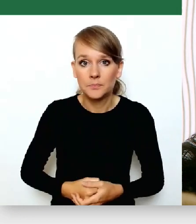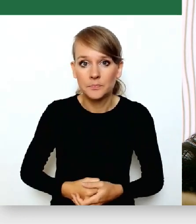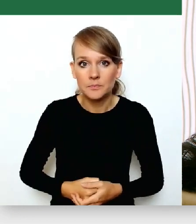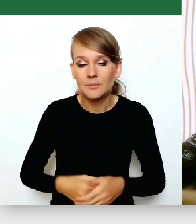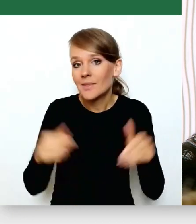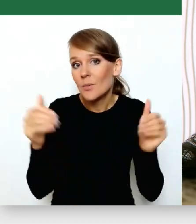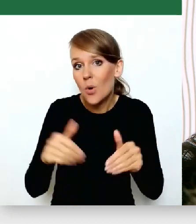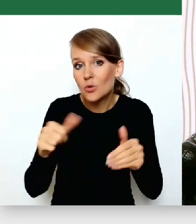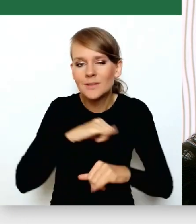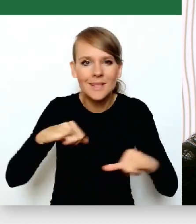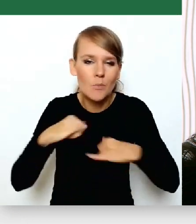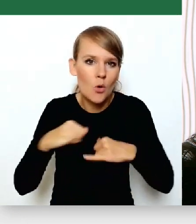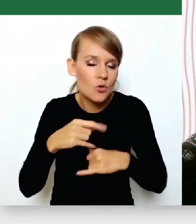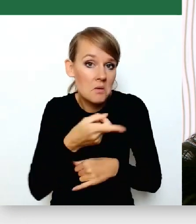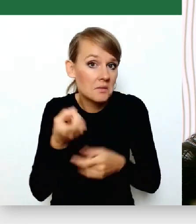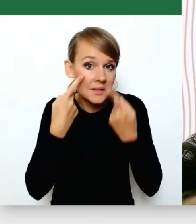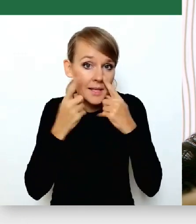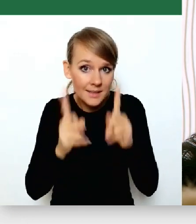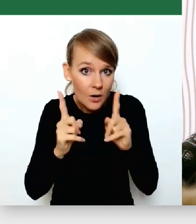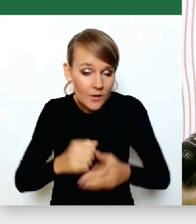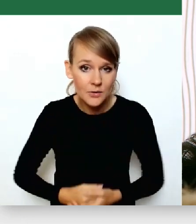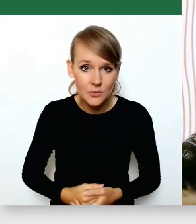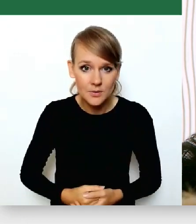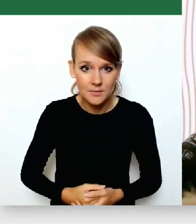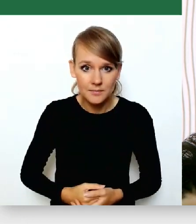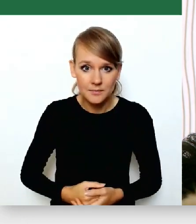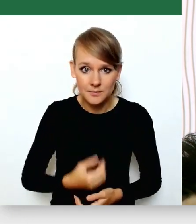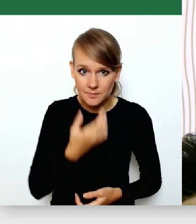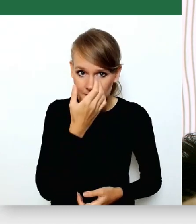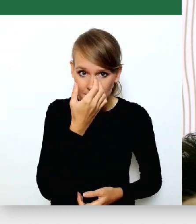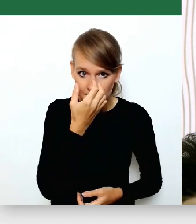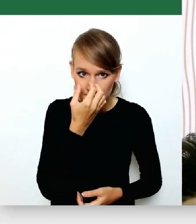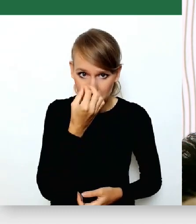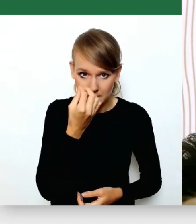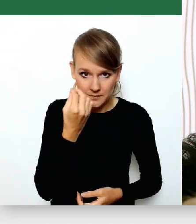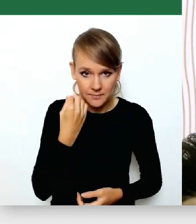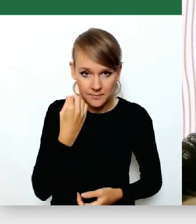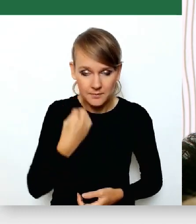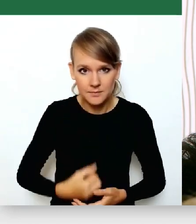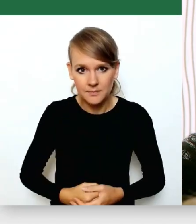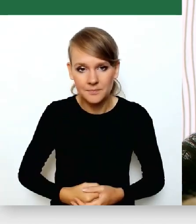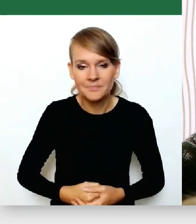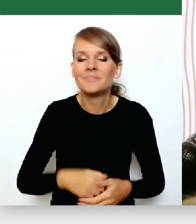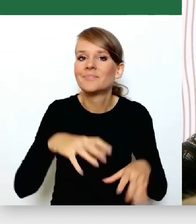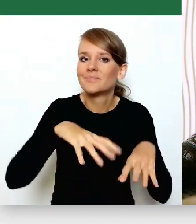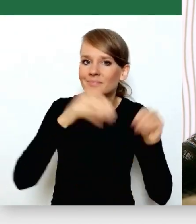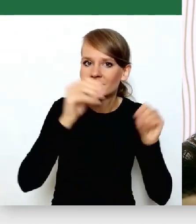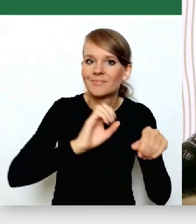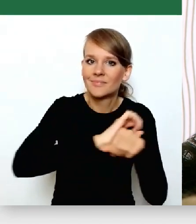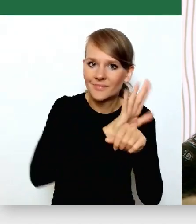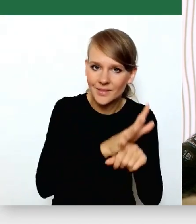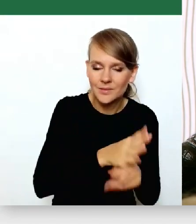samorządy nie zauważyły. Od COVID-u potem przez Ukrainę